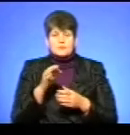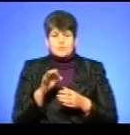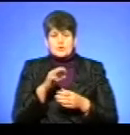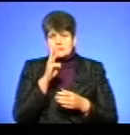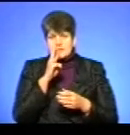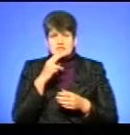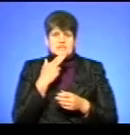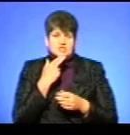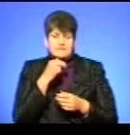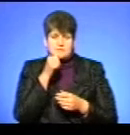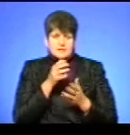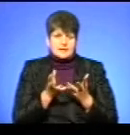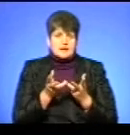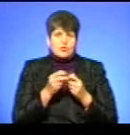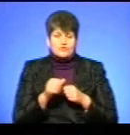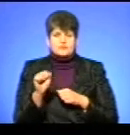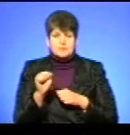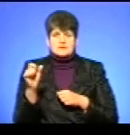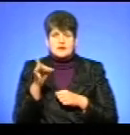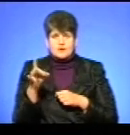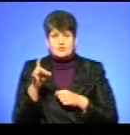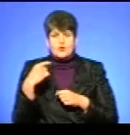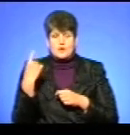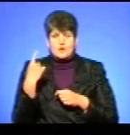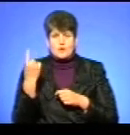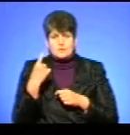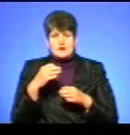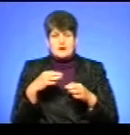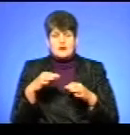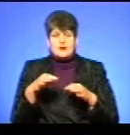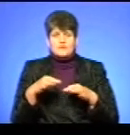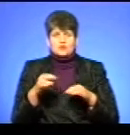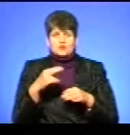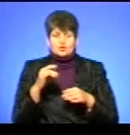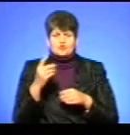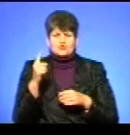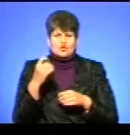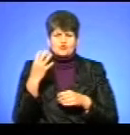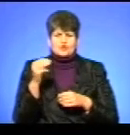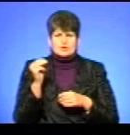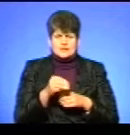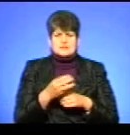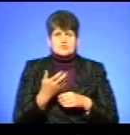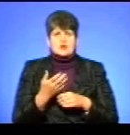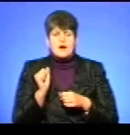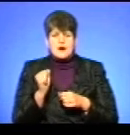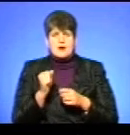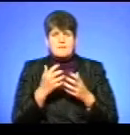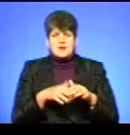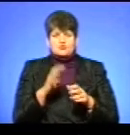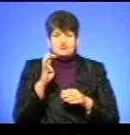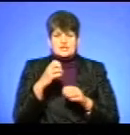червень місяць, яку нараховано Теребовлянському райавтодору 140 тисяч, а апарату облавтодору нараховано